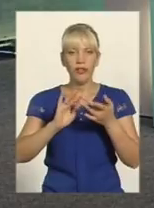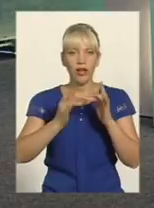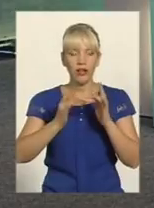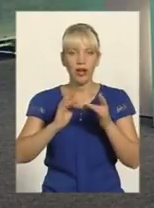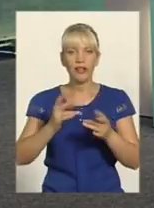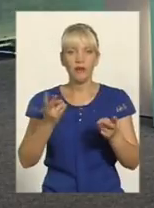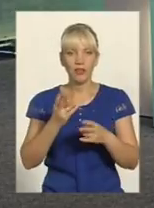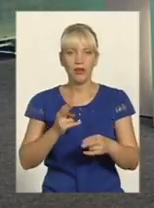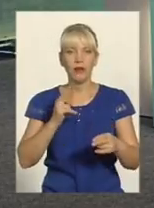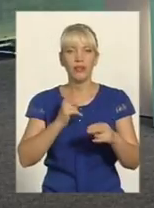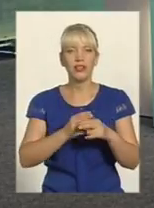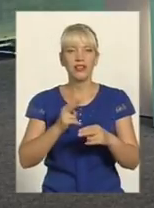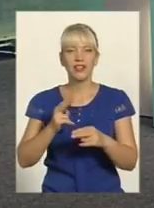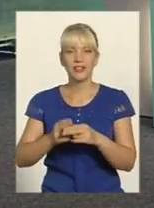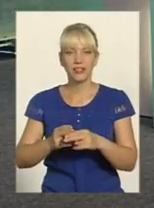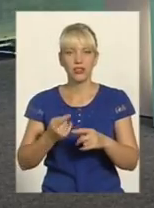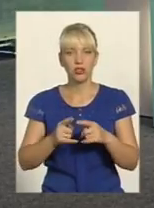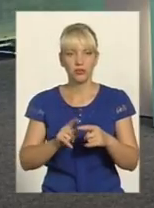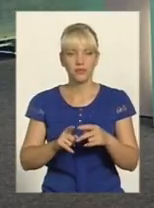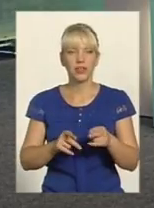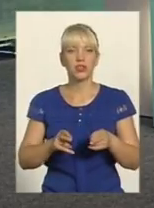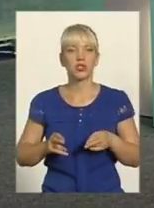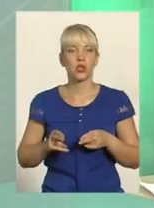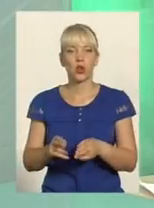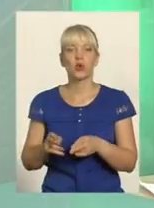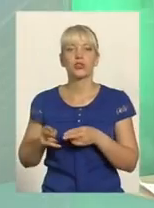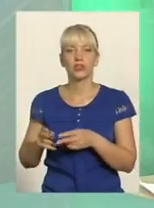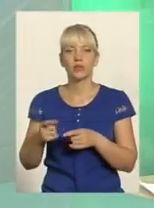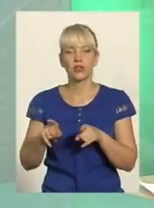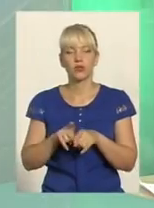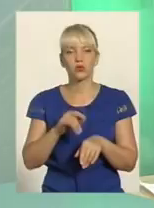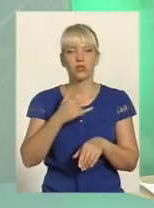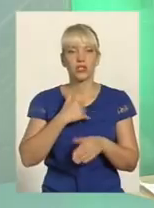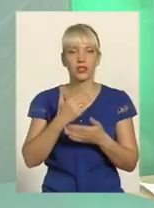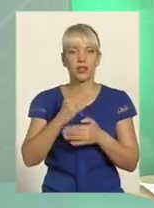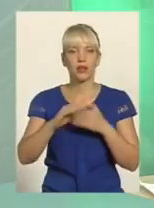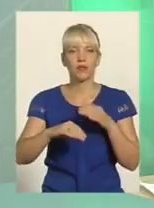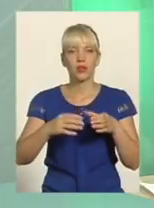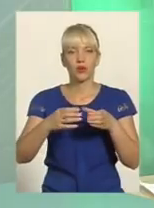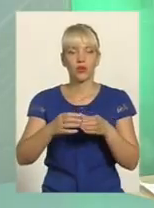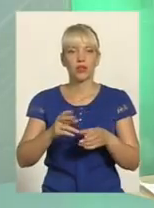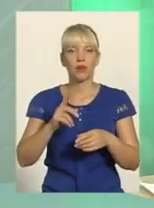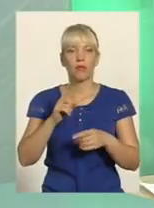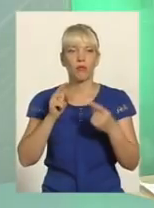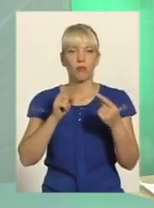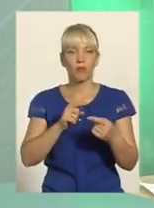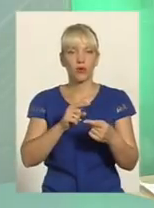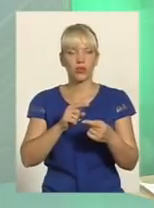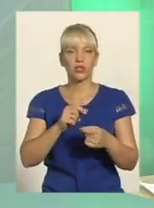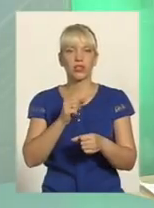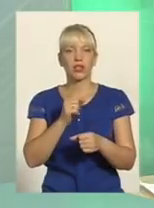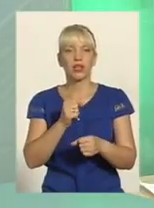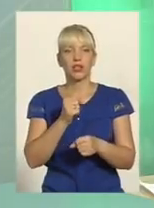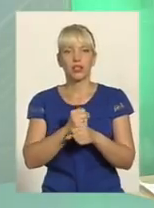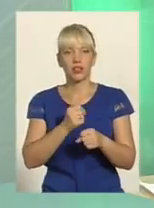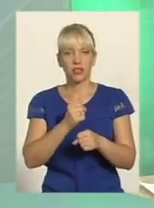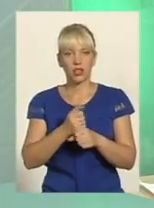явищу і злочинам Крім того, у нас є підрозділи по протидії торгівлі людьми І хочу констатувати той